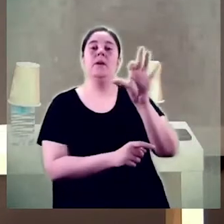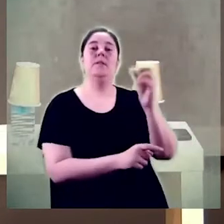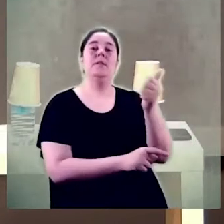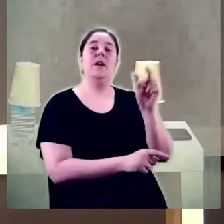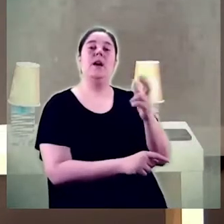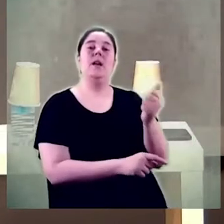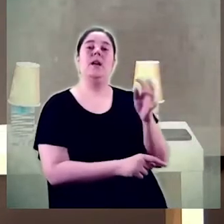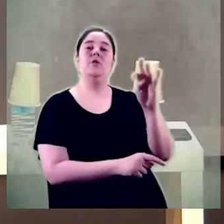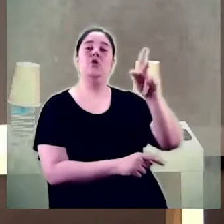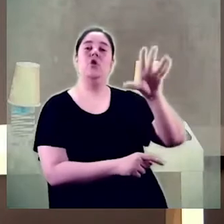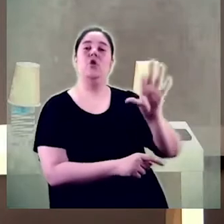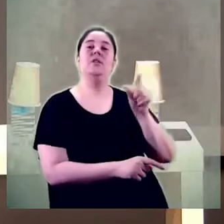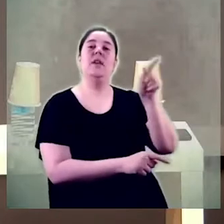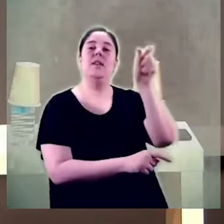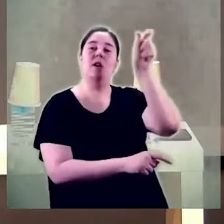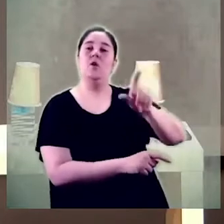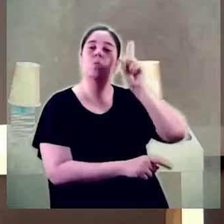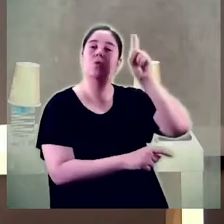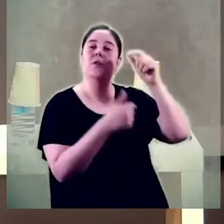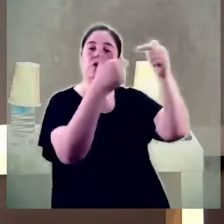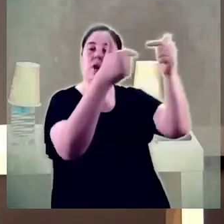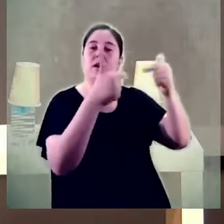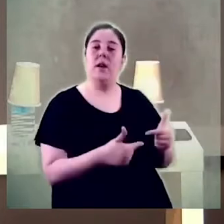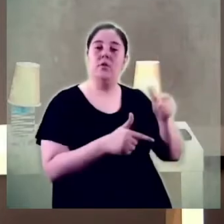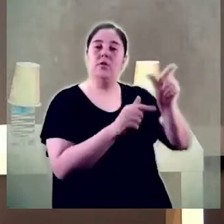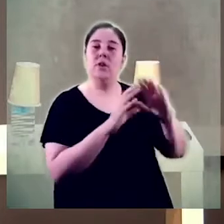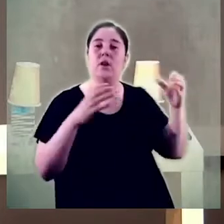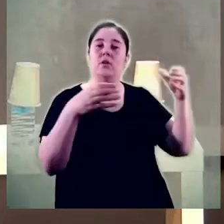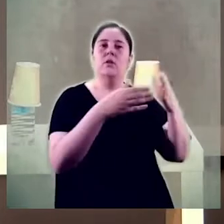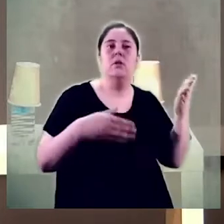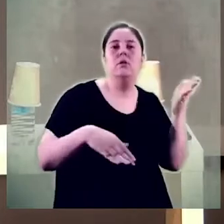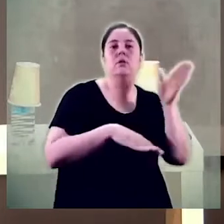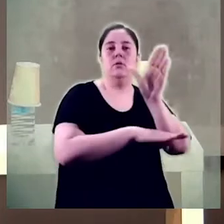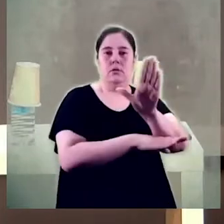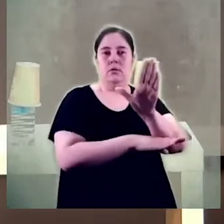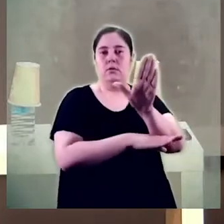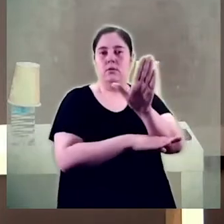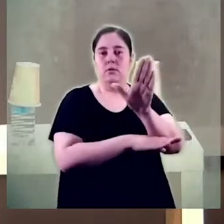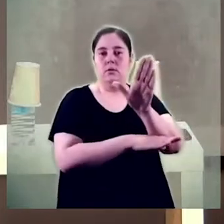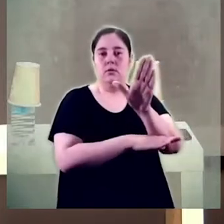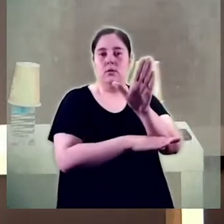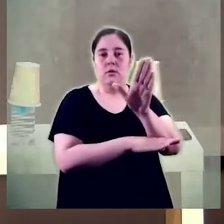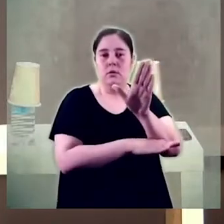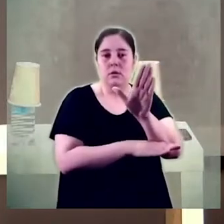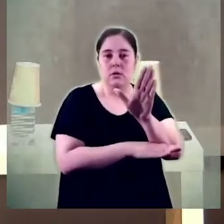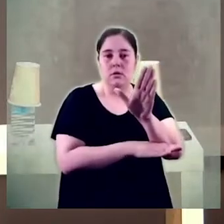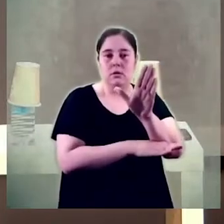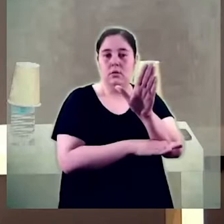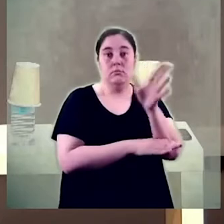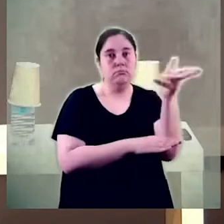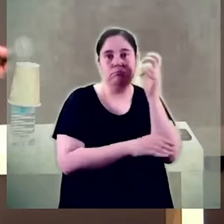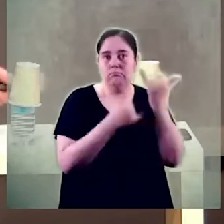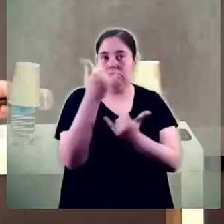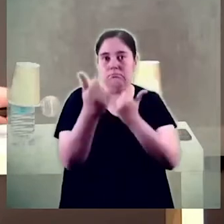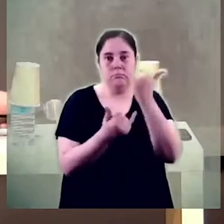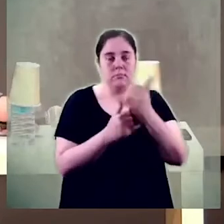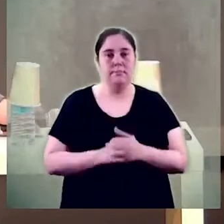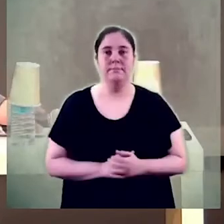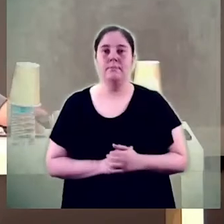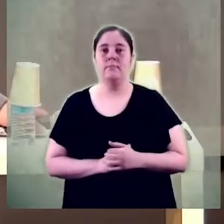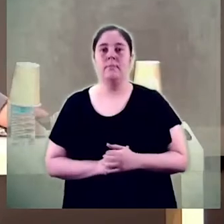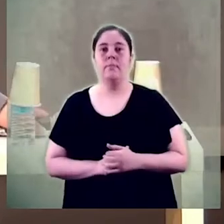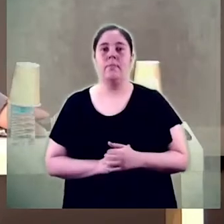Grau, que farà la presentació del col·lectiu menetgellat a carrer... Bé, gràcies. Sara. Moltes gràcies.